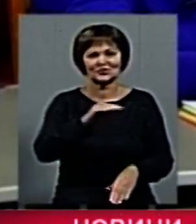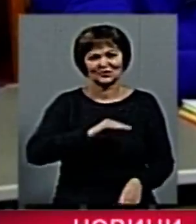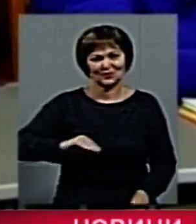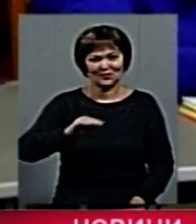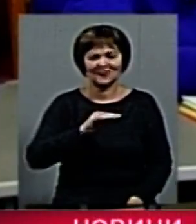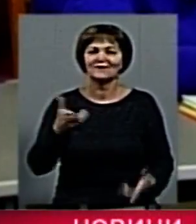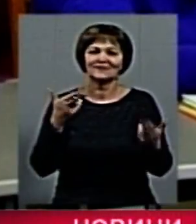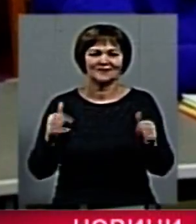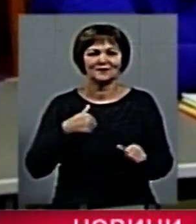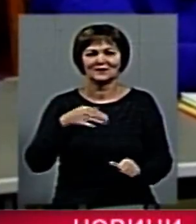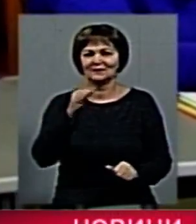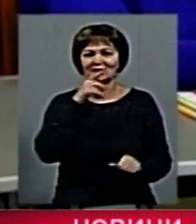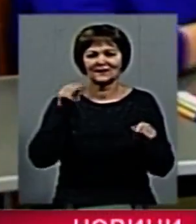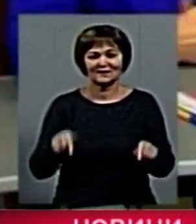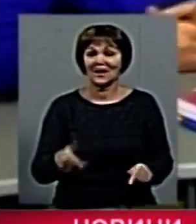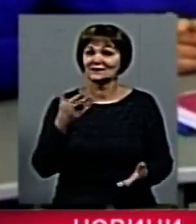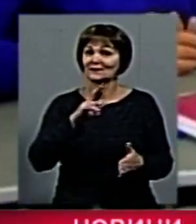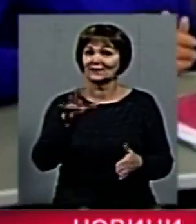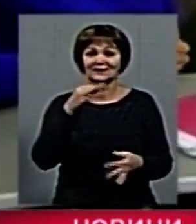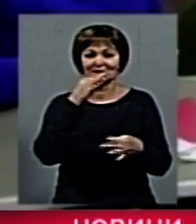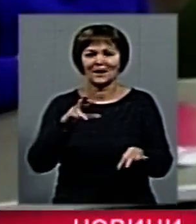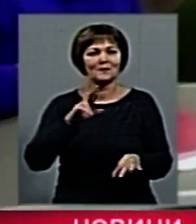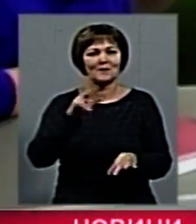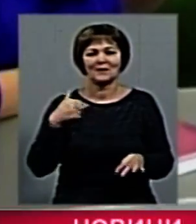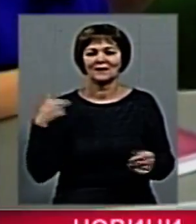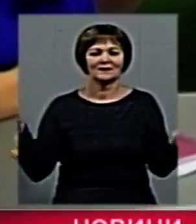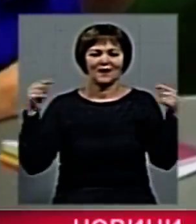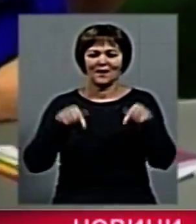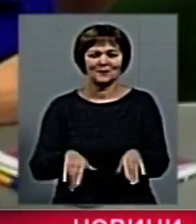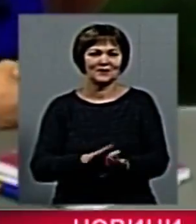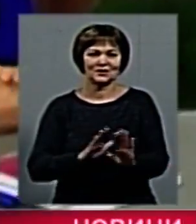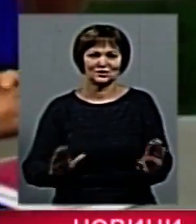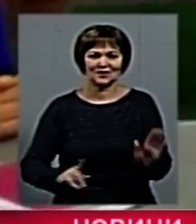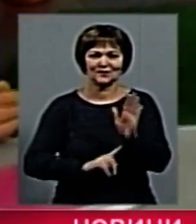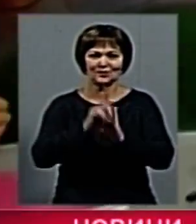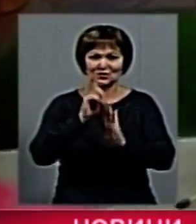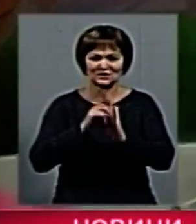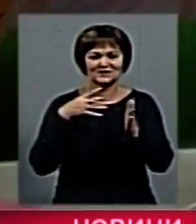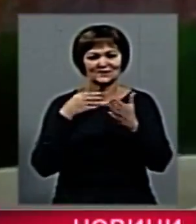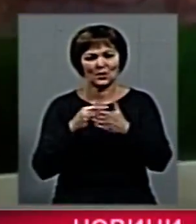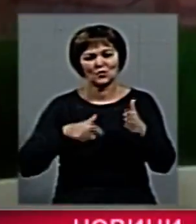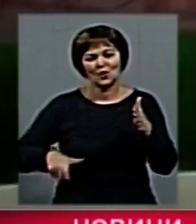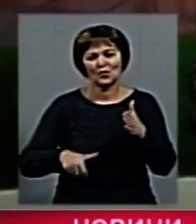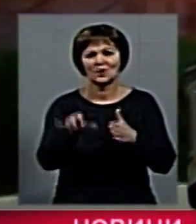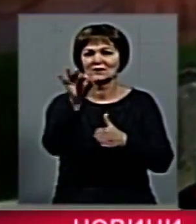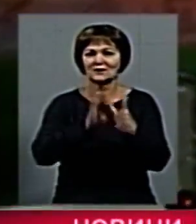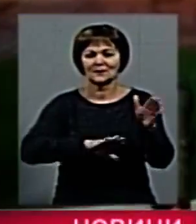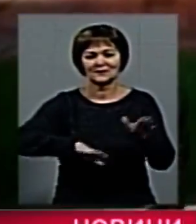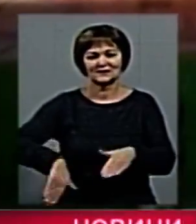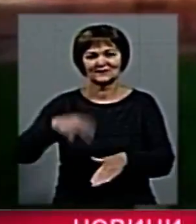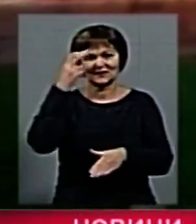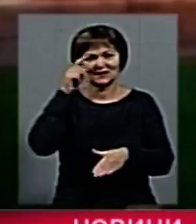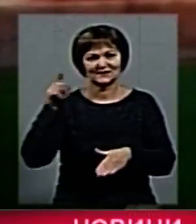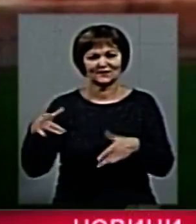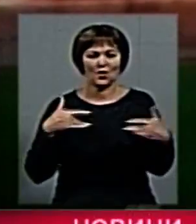Житомир? Подобається. Якби не подобався, ми б не почали сюди свою дорогу одразу після київського